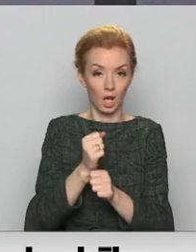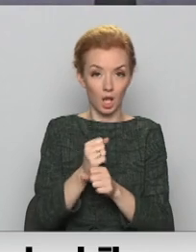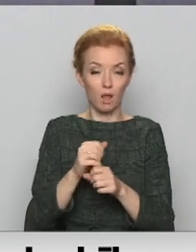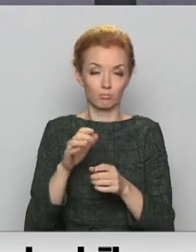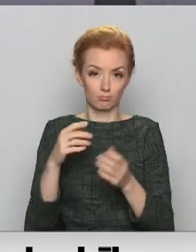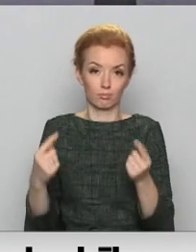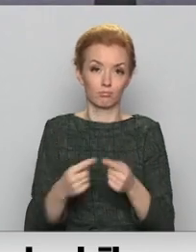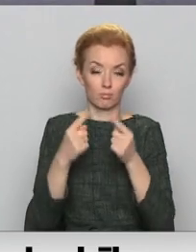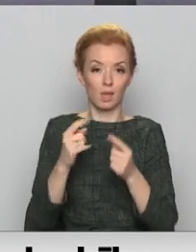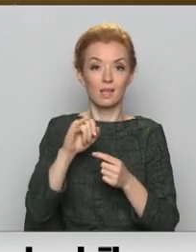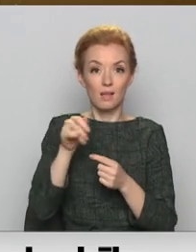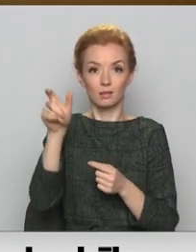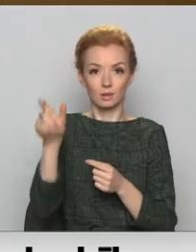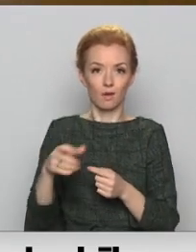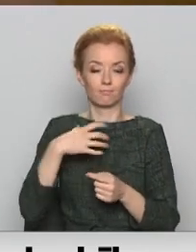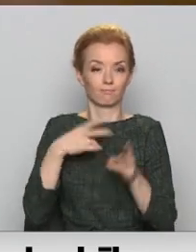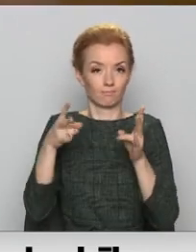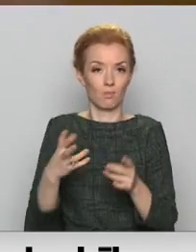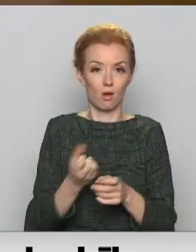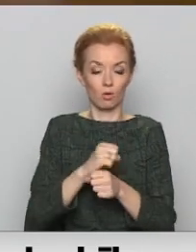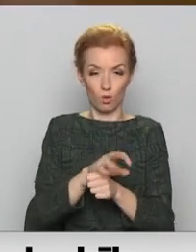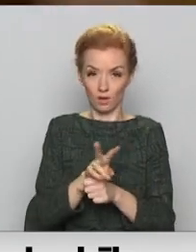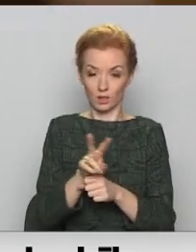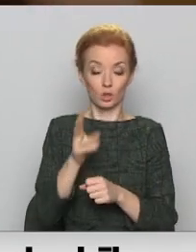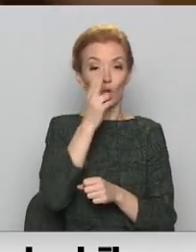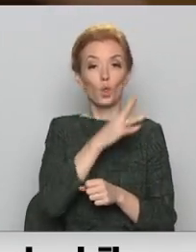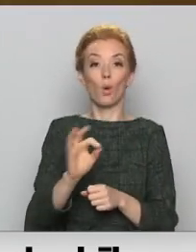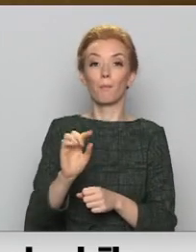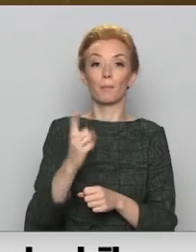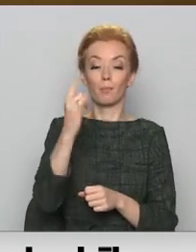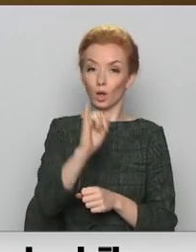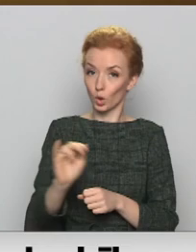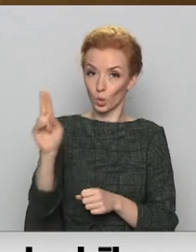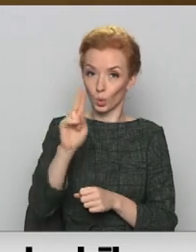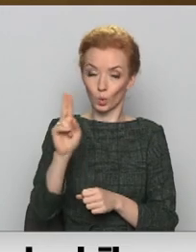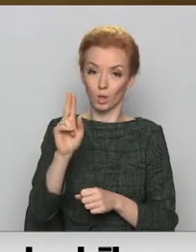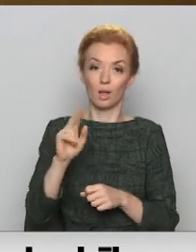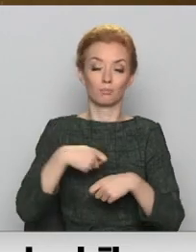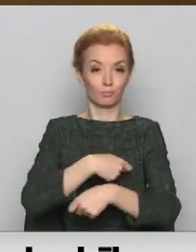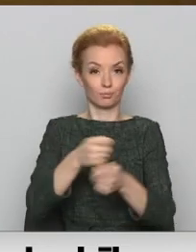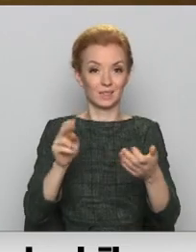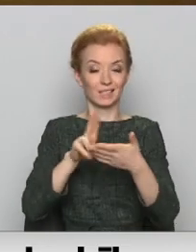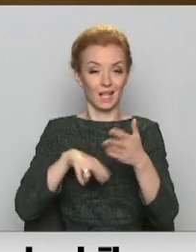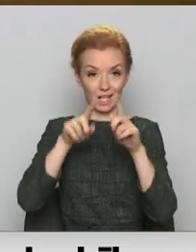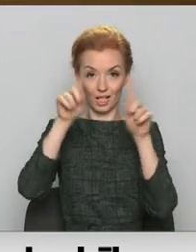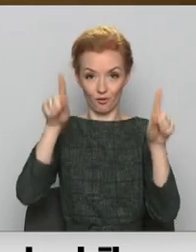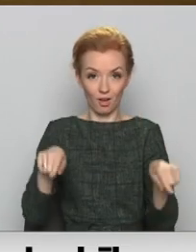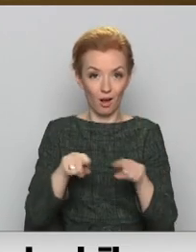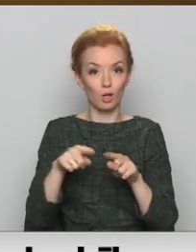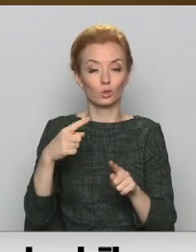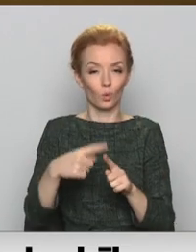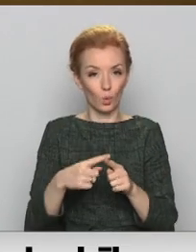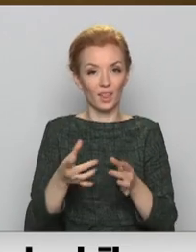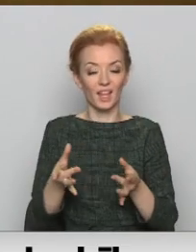saslims ar COVID. Kopš 1. jūnijas spēkā ir COVID-19 certifikāti un teoretiski iespējams tas, ka